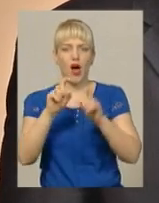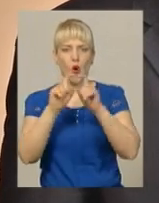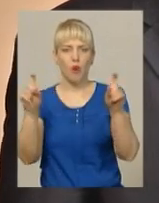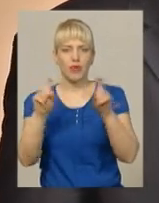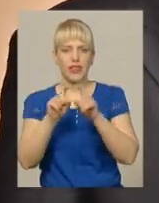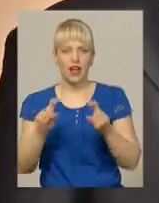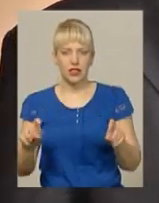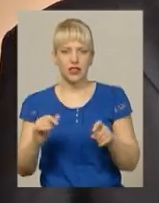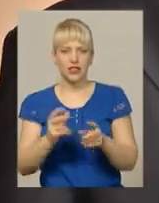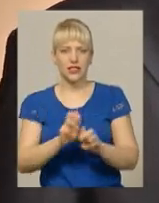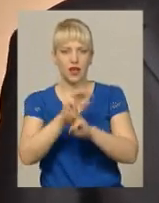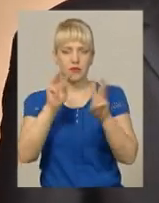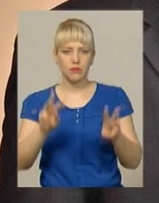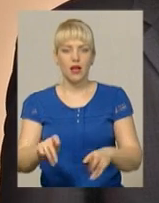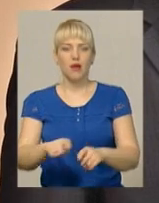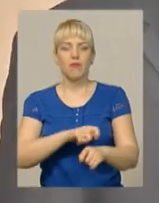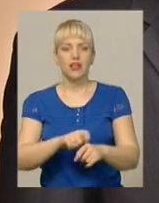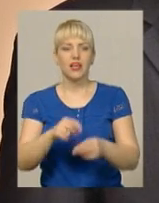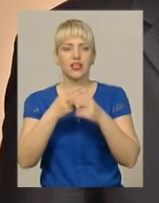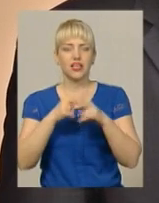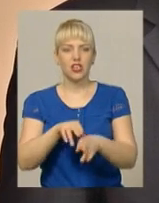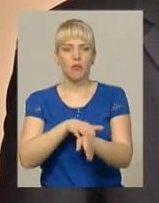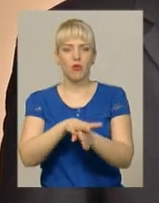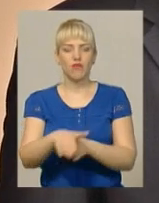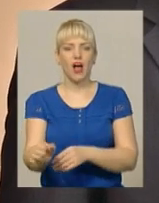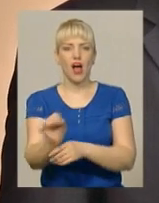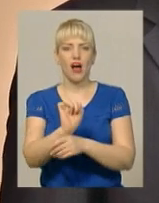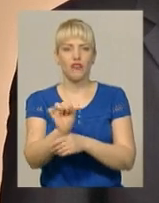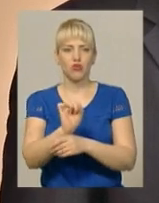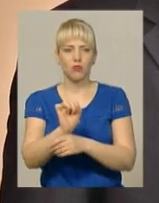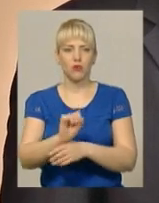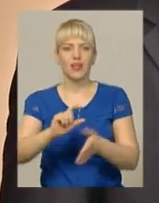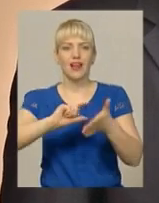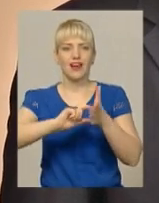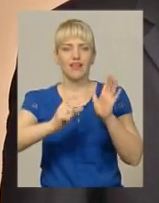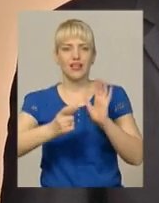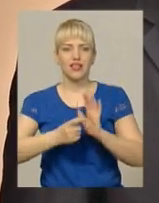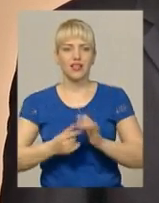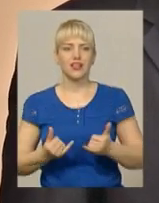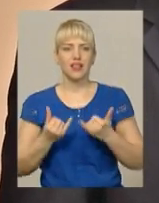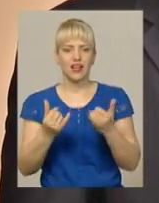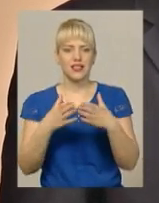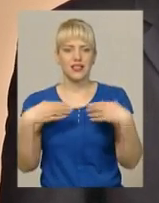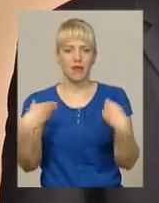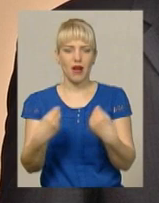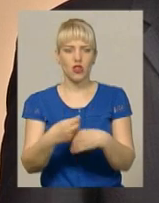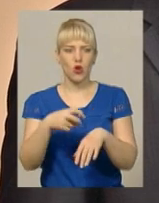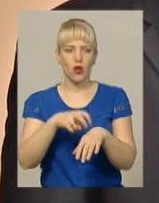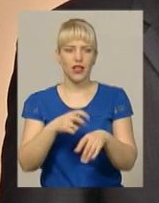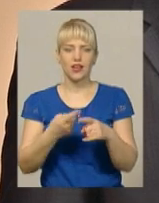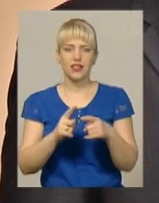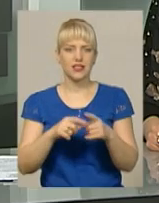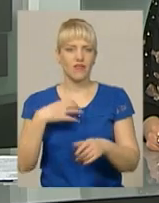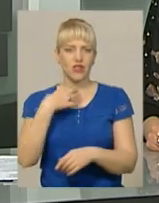матеріально-технічно повністю, автомобіль і квартира для сімейного лікаря. Це дуже важливо.